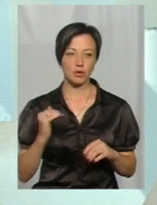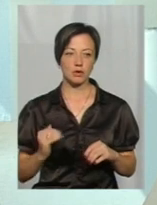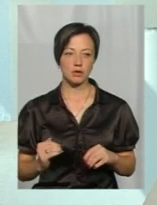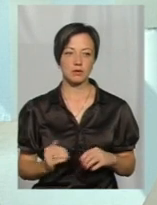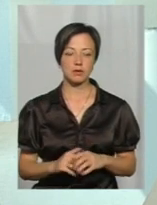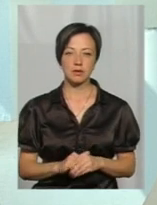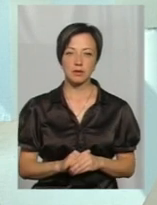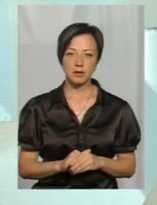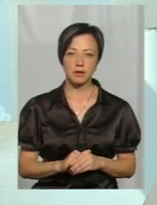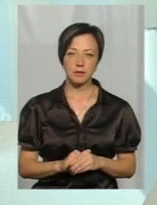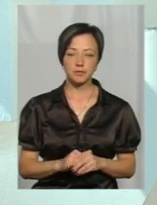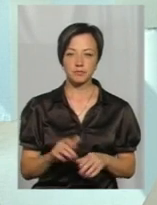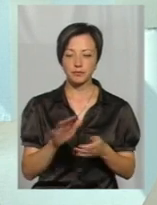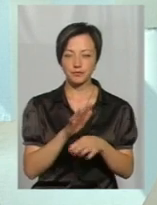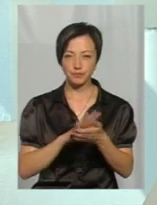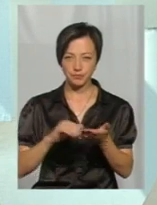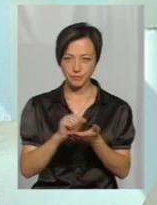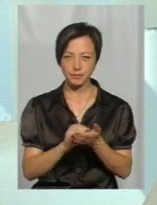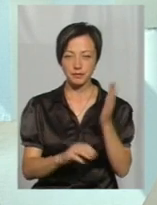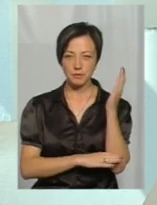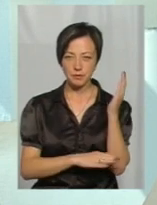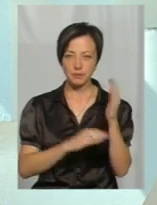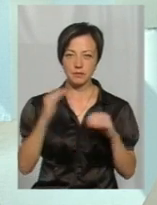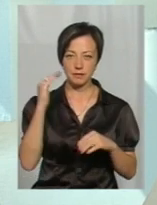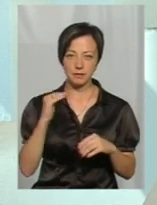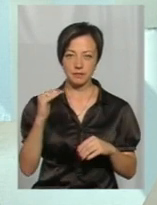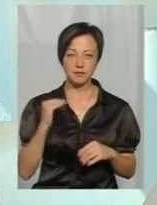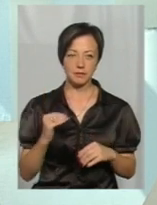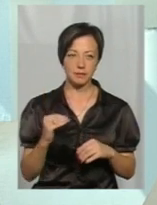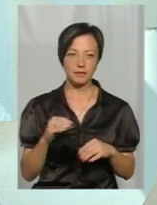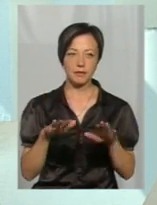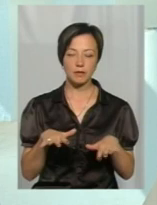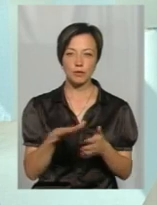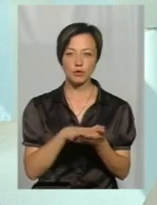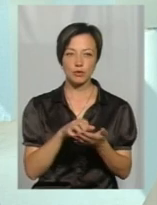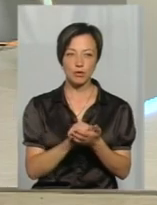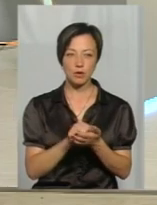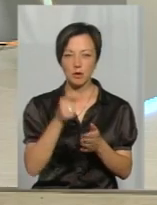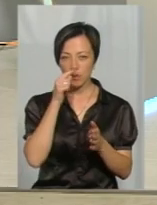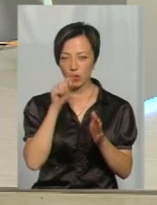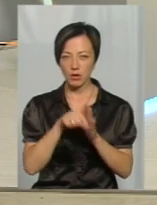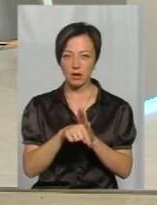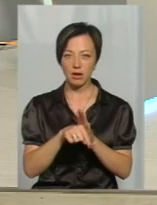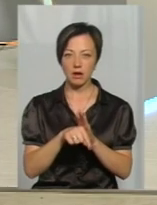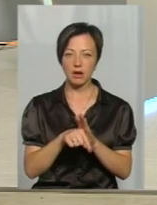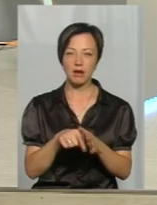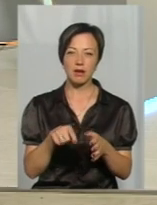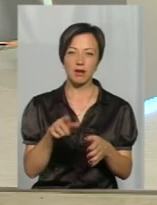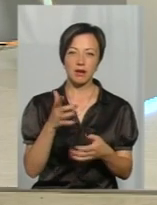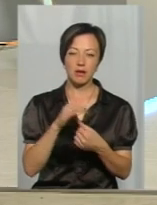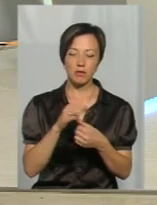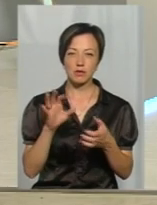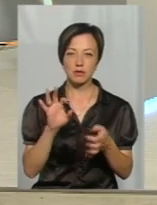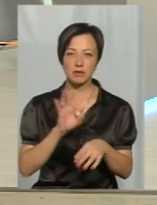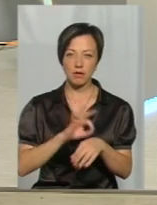пошкоджувати. Потім в ці місця пошкодження проникають грибкові захворювання і